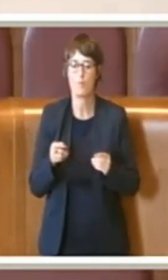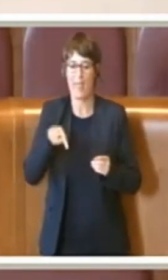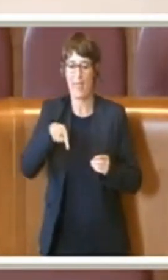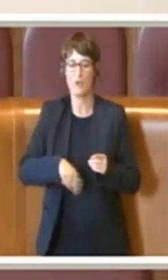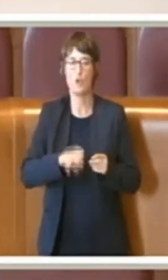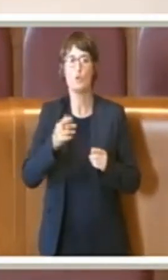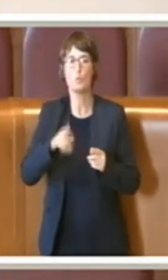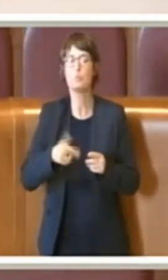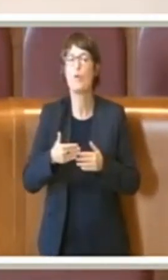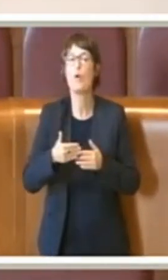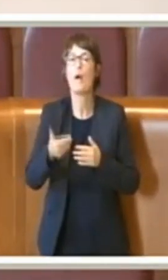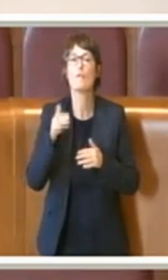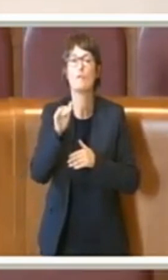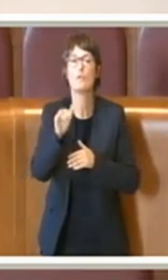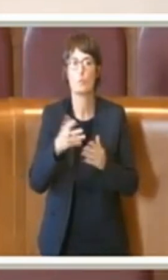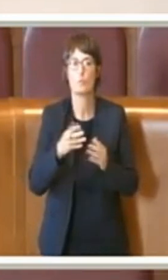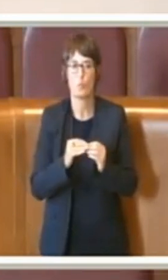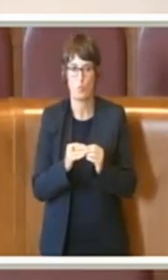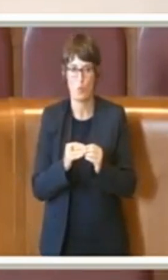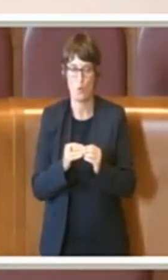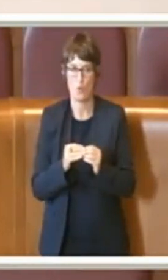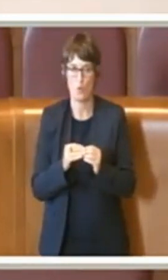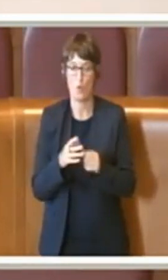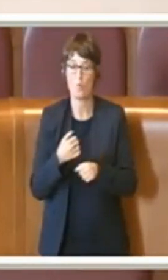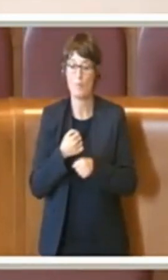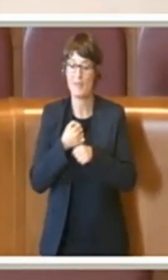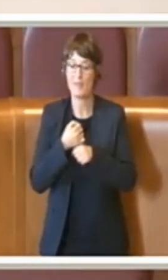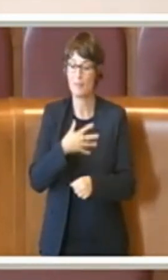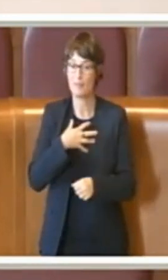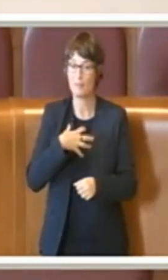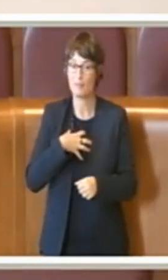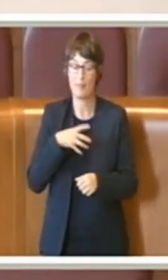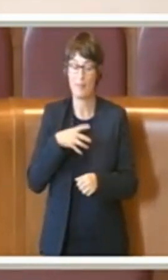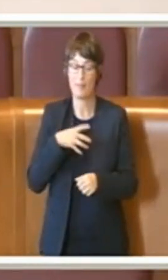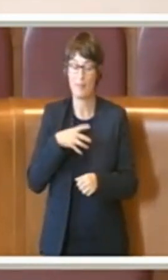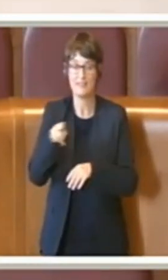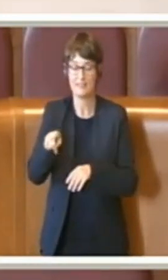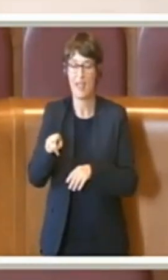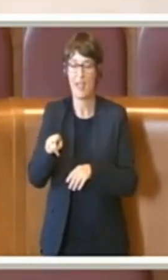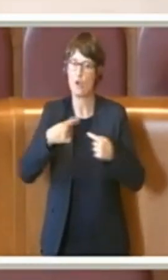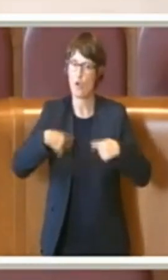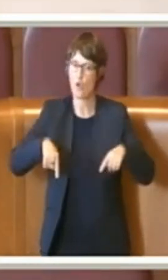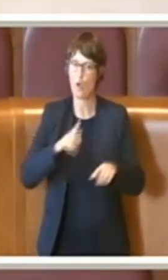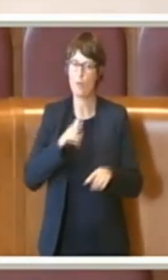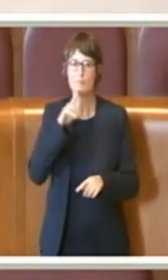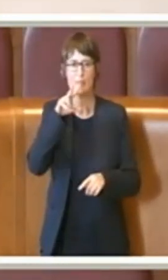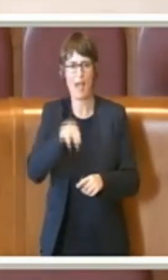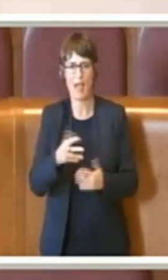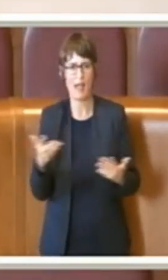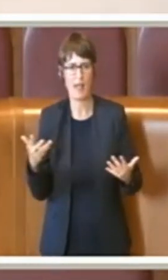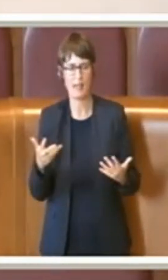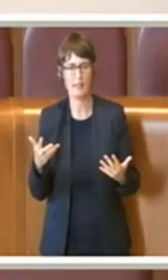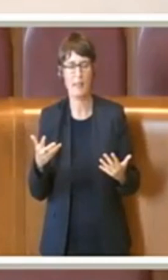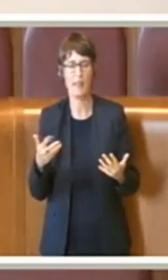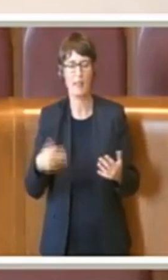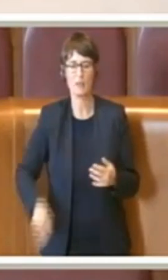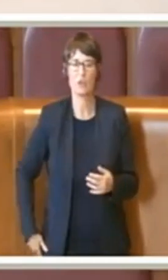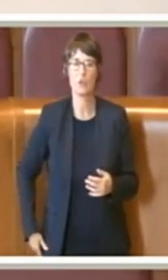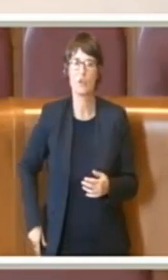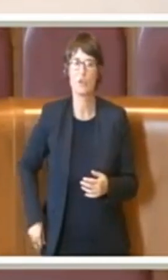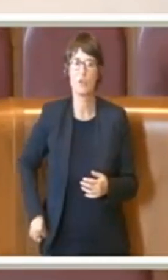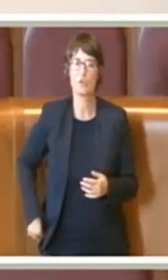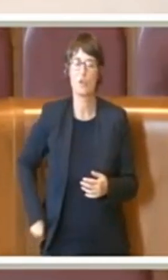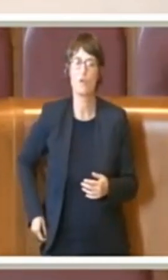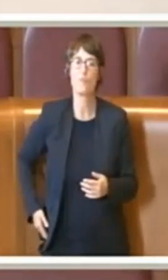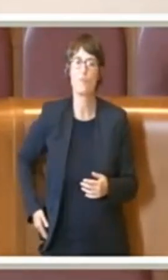fenomeno. Il rappresentante del Ministero ha dichiarato in Commissione che è prossima all